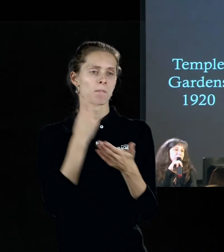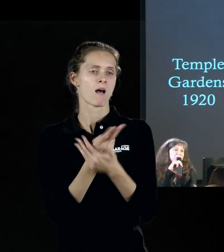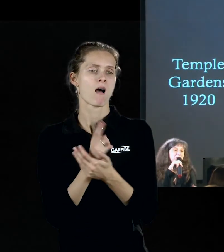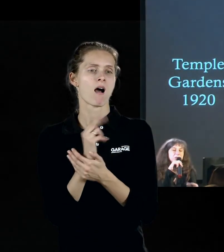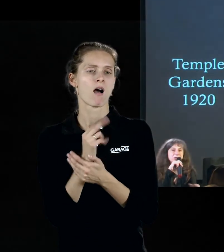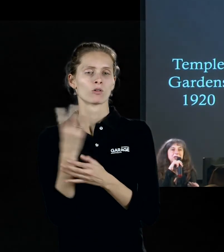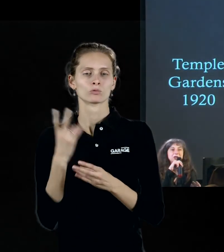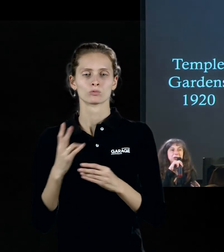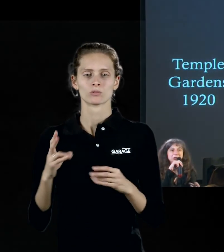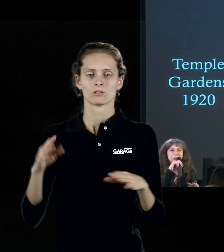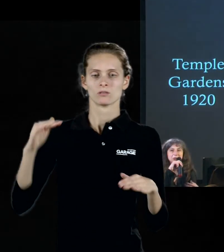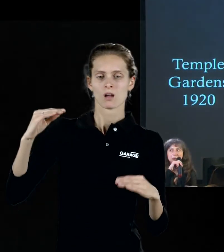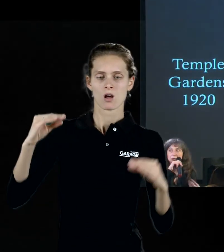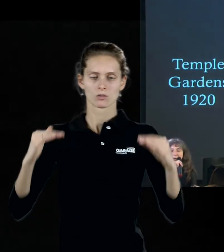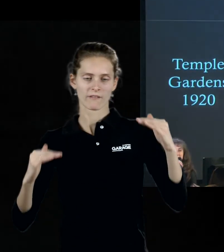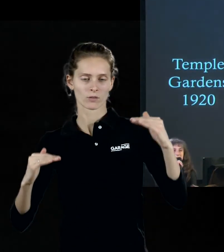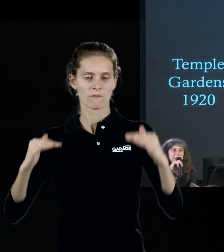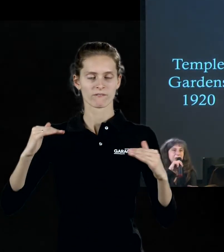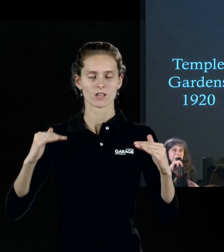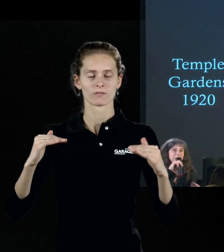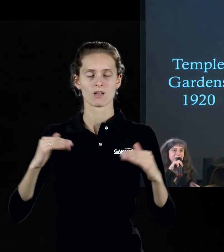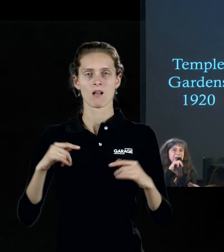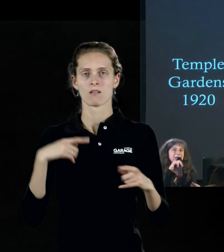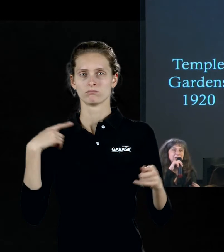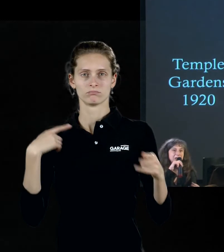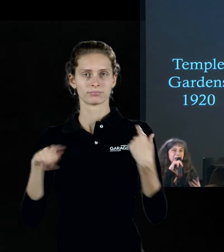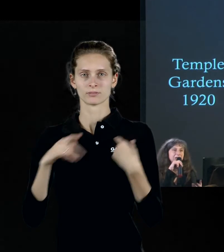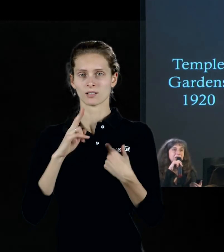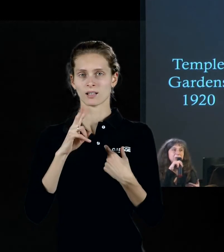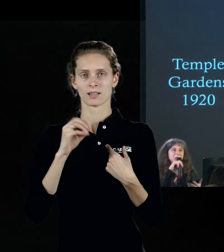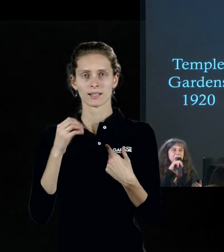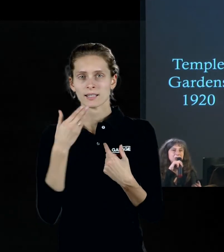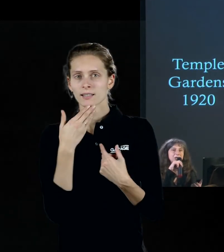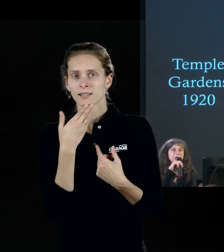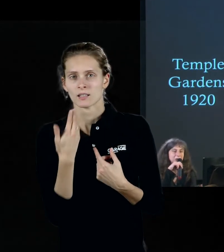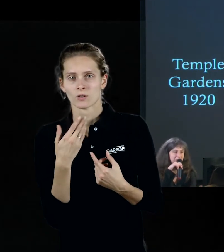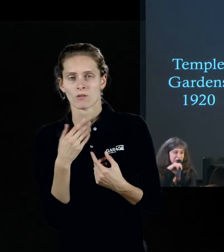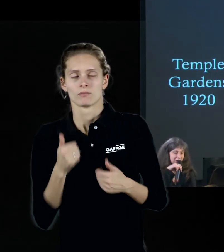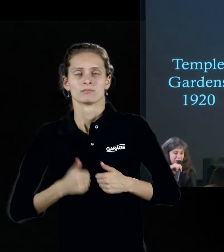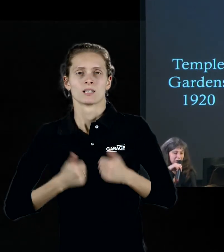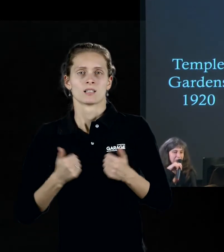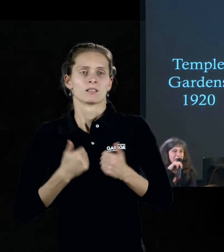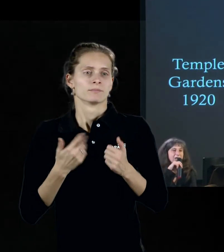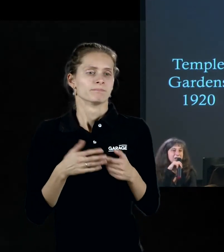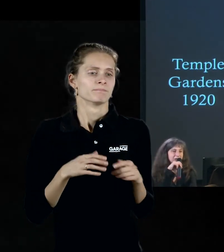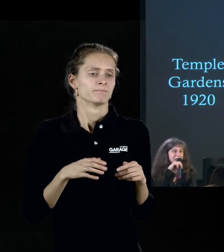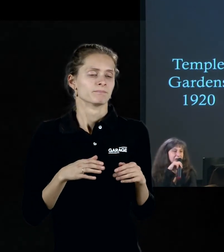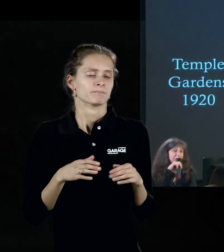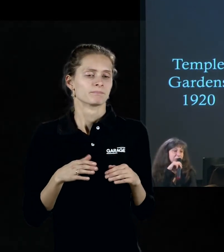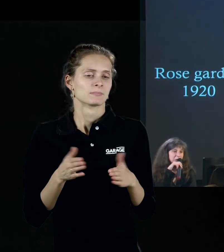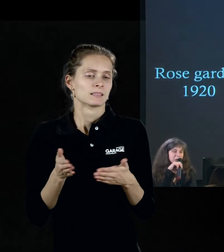различия, то, что делает клей, он пытается снять это различие между органическим и неорганическим.